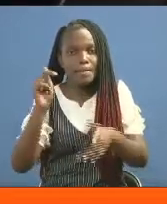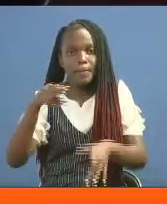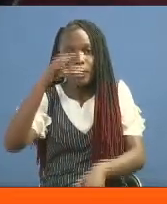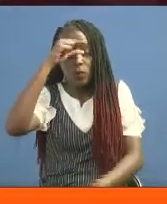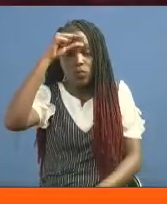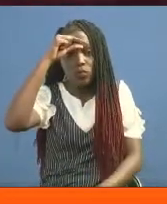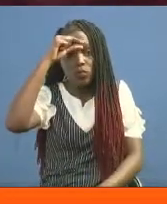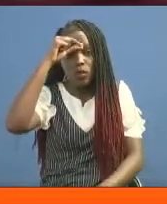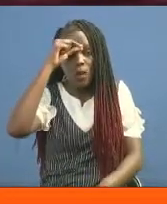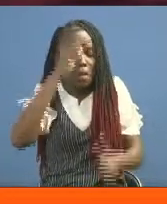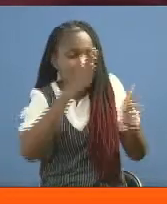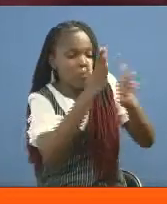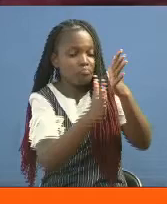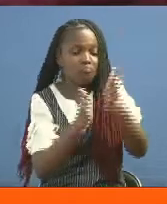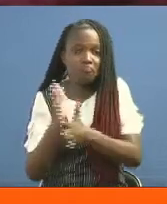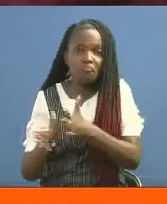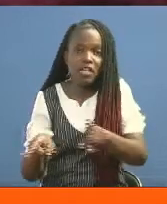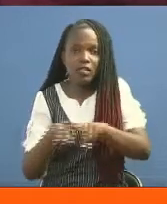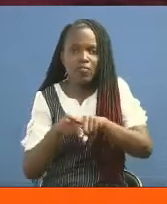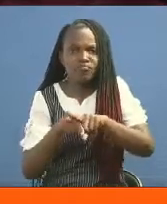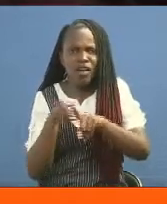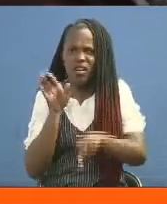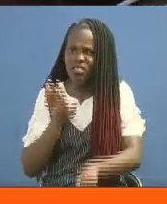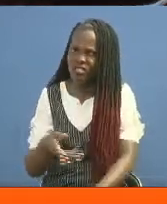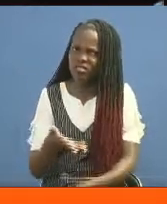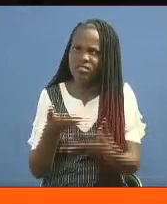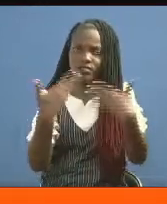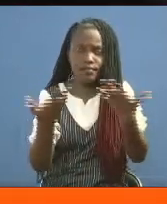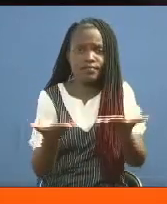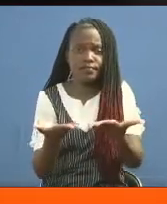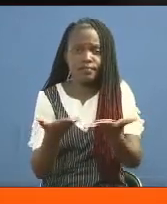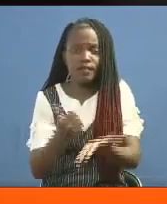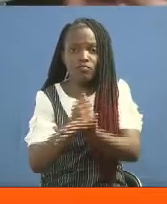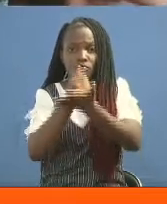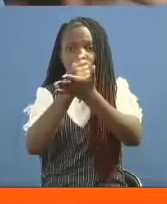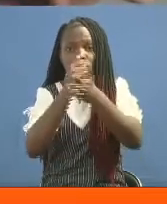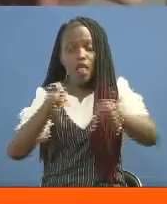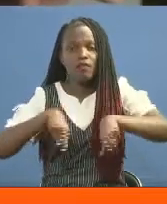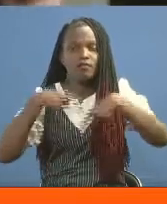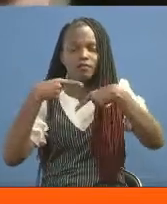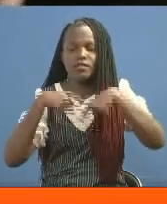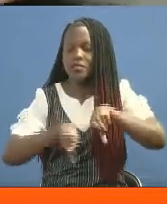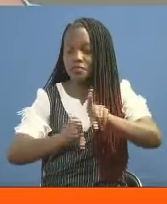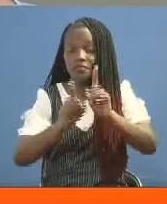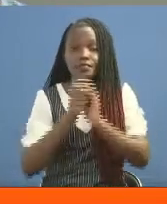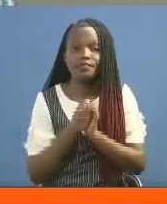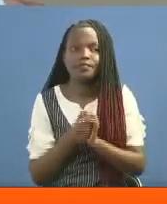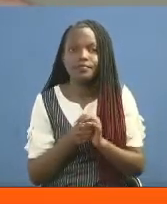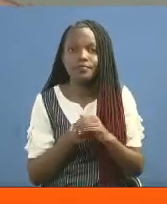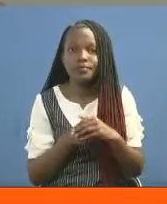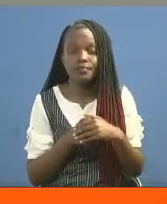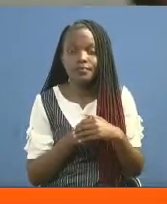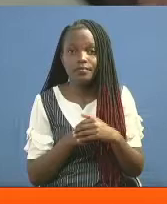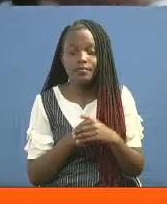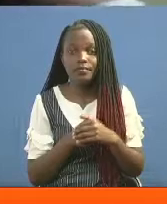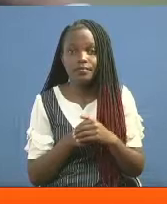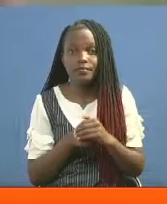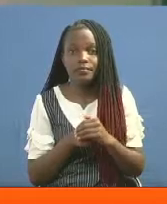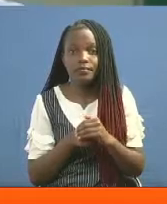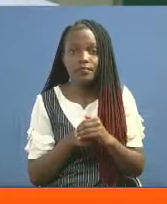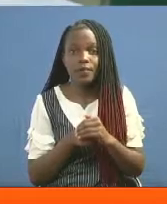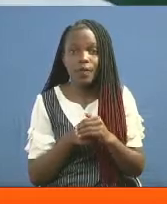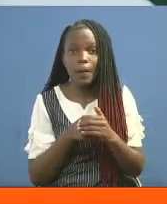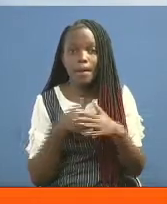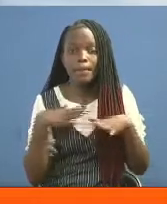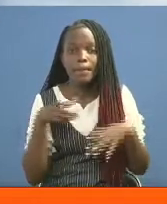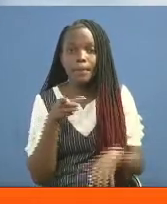mpango malum na kuajumuesha akina mama madogo na kupiga jeki maisha yao. It is people in formal sectors. The way